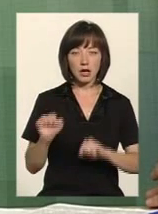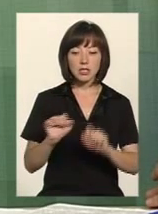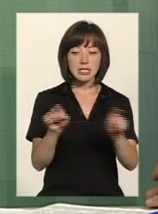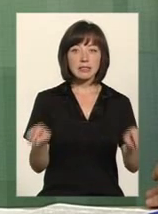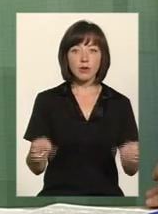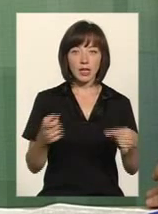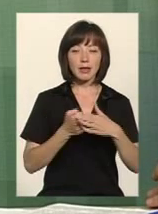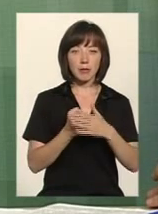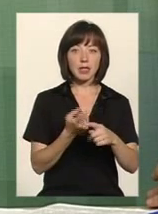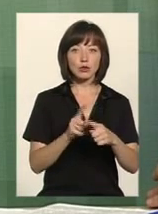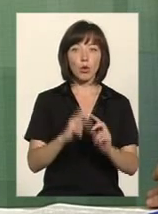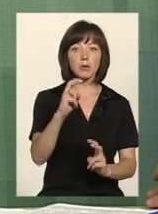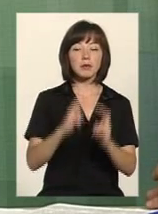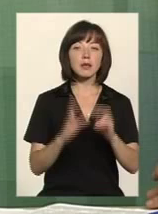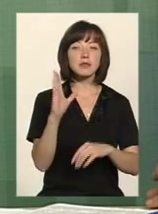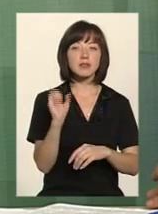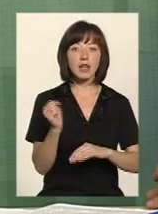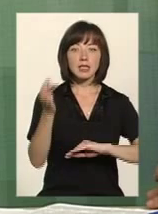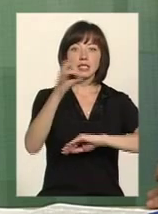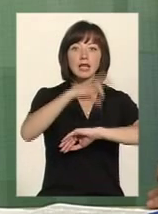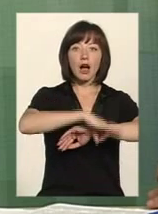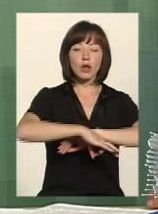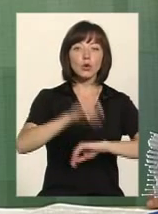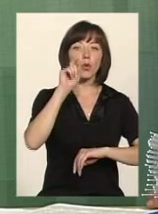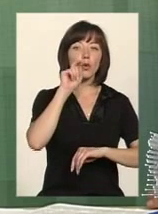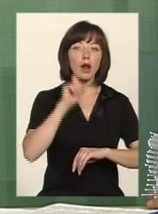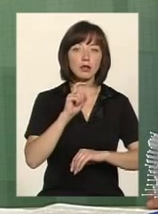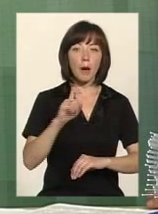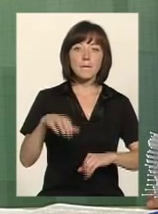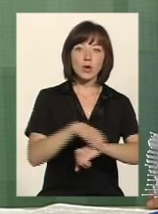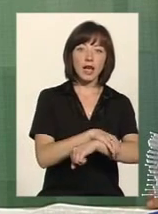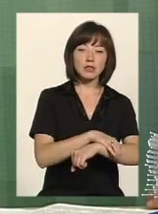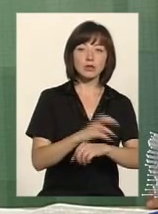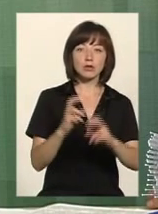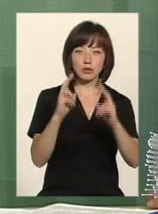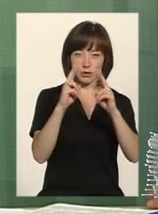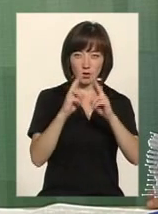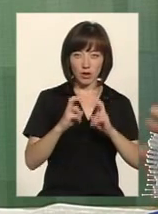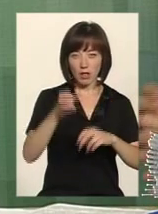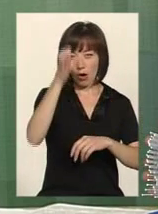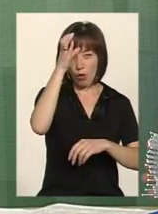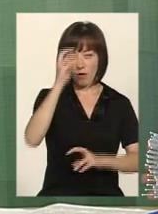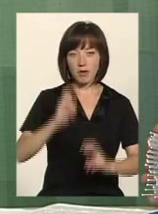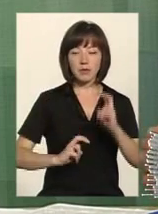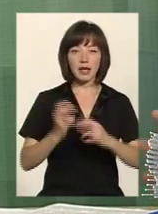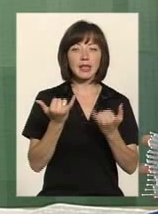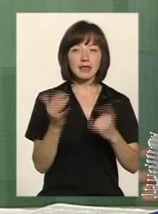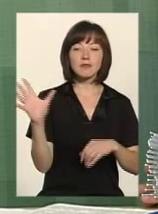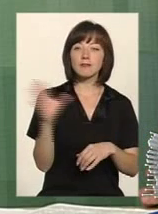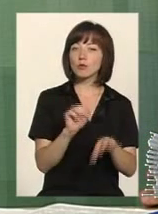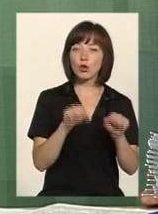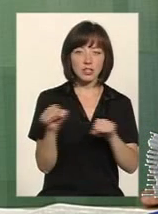базі цього підприємства західно-українське протезно-ортопедичне наукове підприємство. є дійсно всі